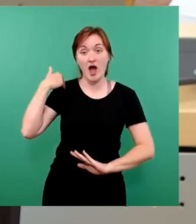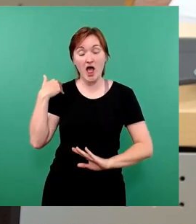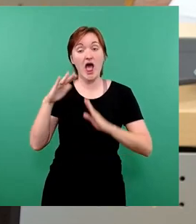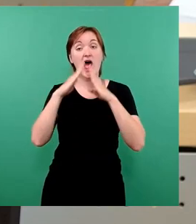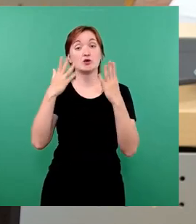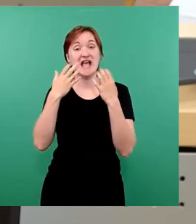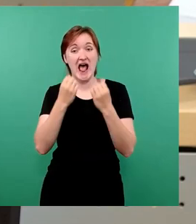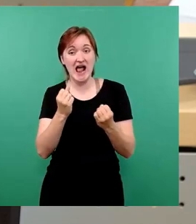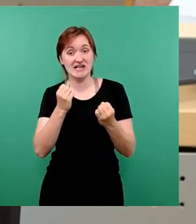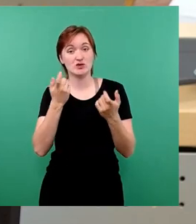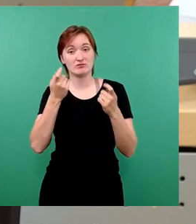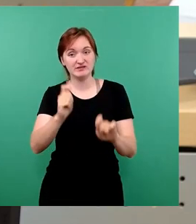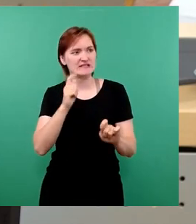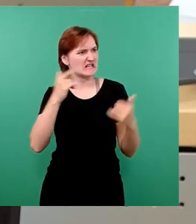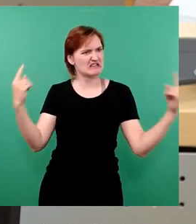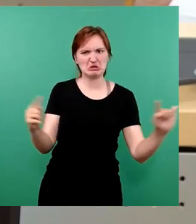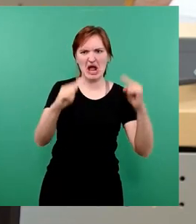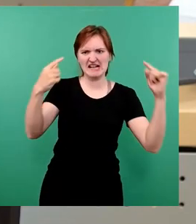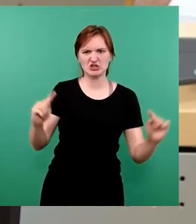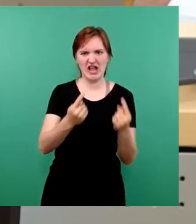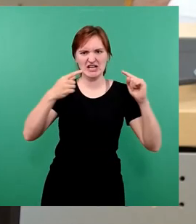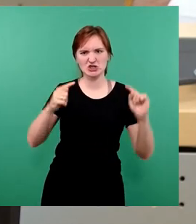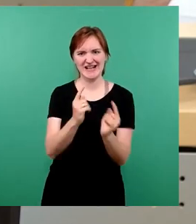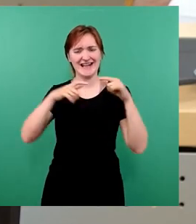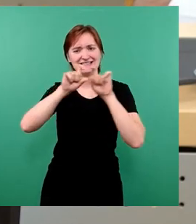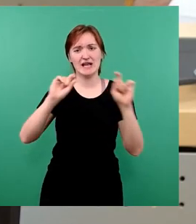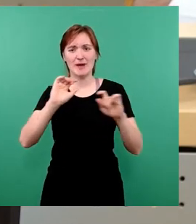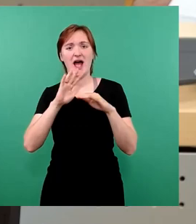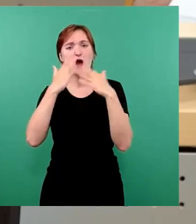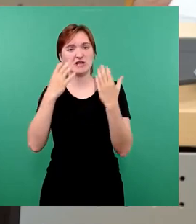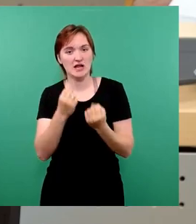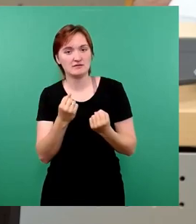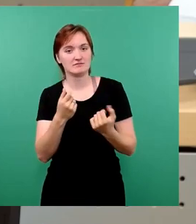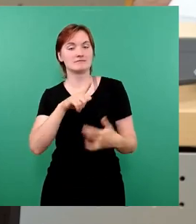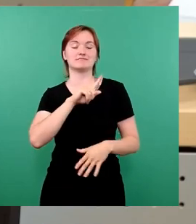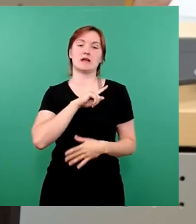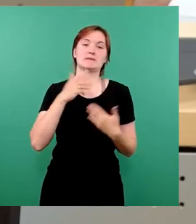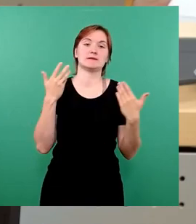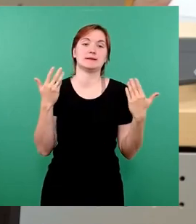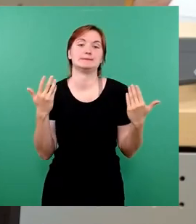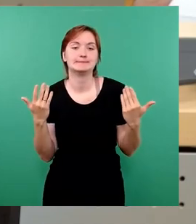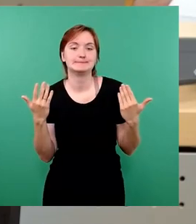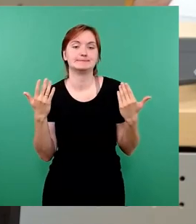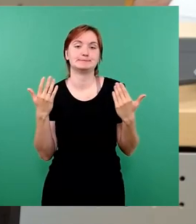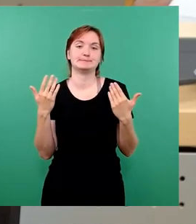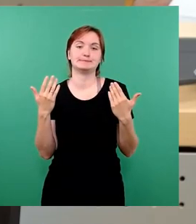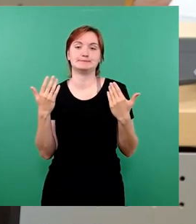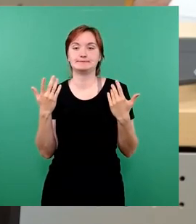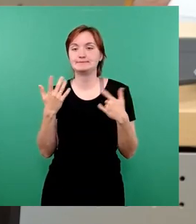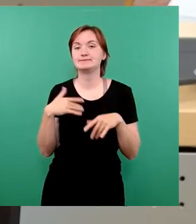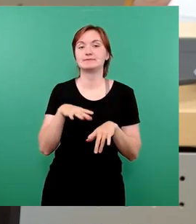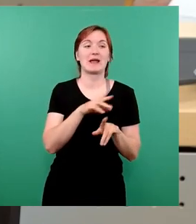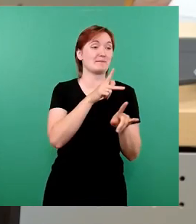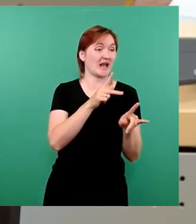sich hier am meisten jetzt zu streiten über den Haushalt. Ich bin ja Peter und Christoph Blödener